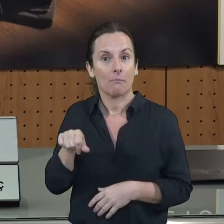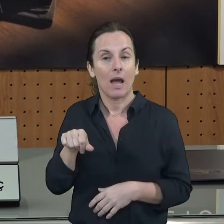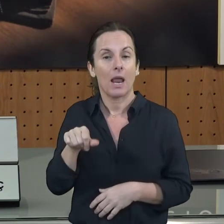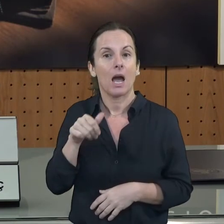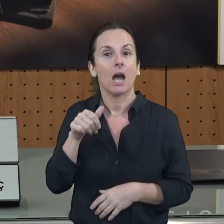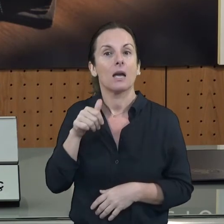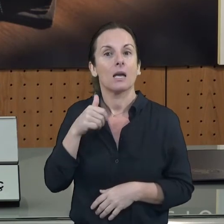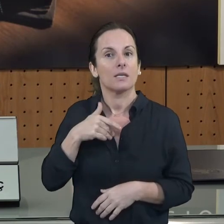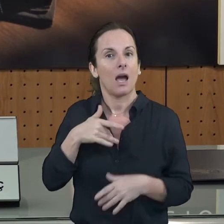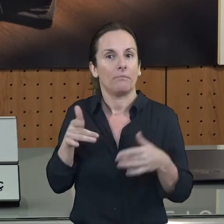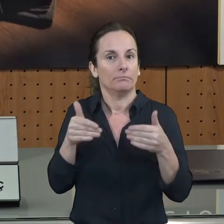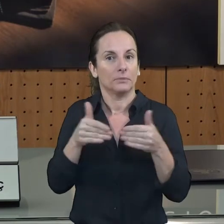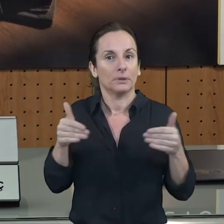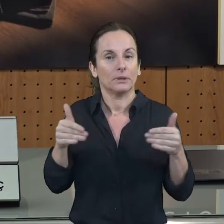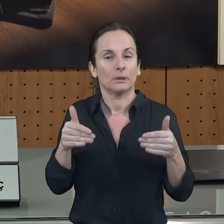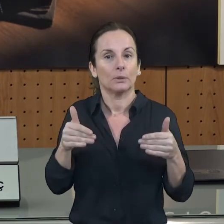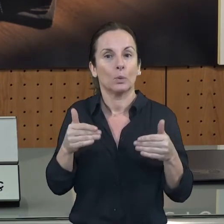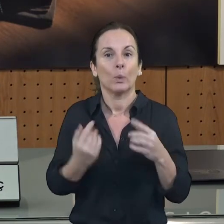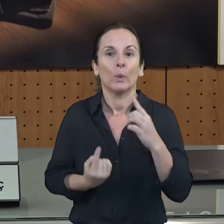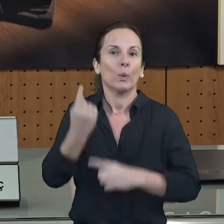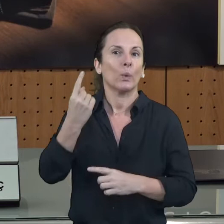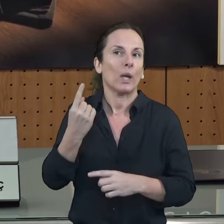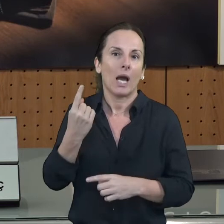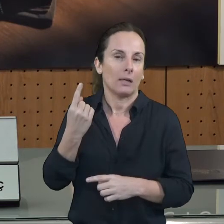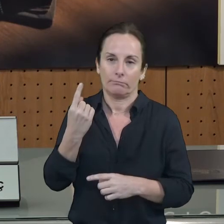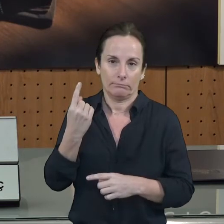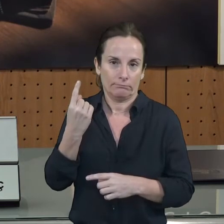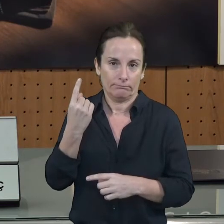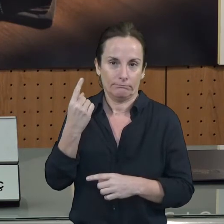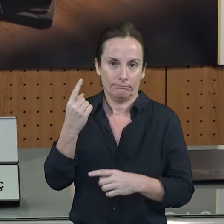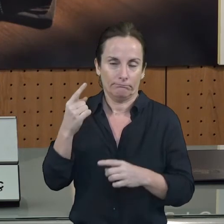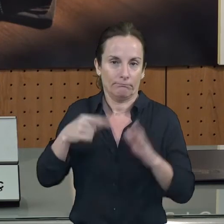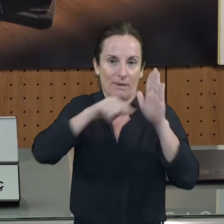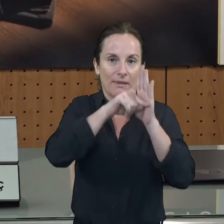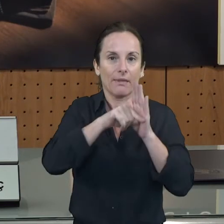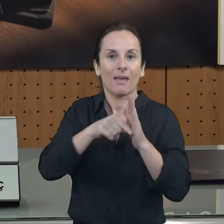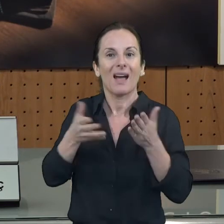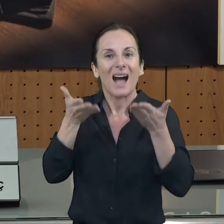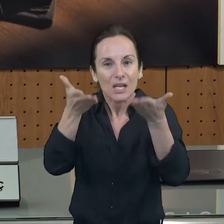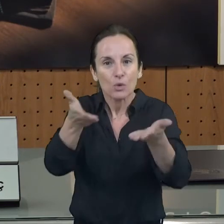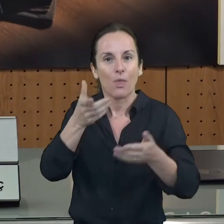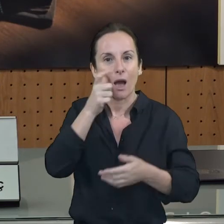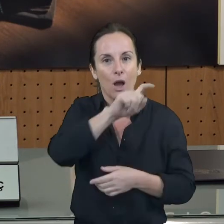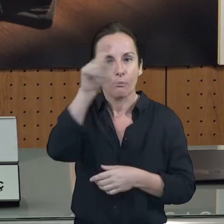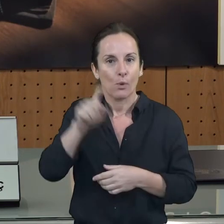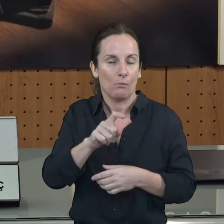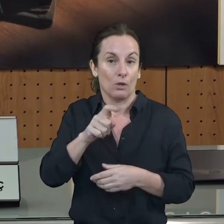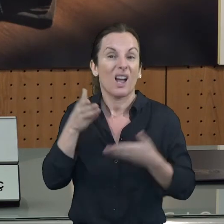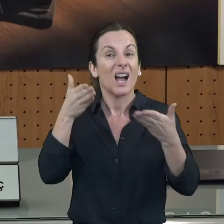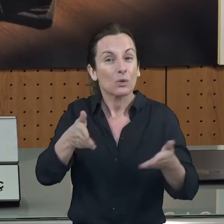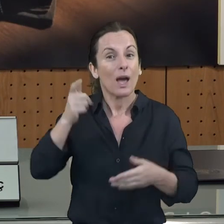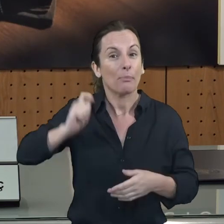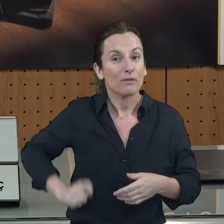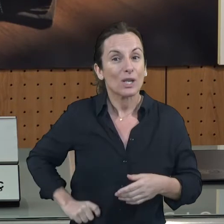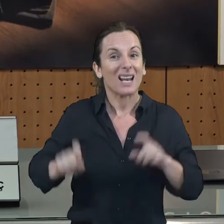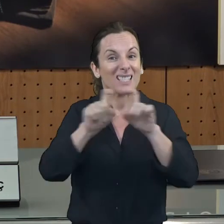una eina que ens ha d'ajudar en els municipis, que ha d'ajudar en els municipis, sobretot en els professionals i en els empresaris, per poder tramitar tot aquest